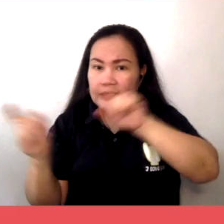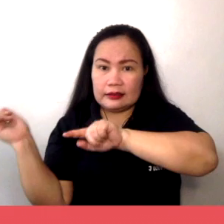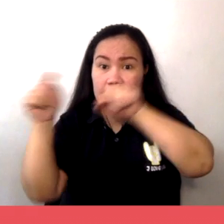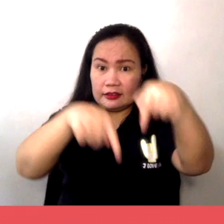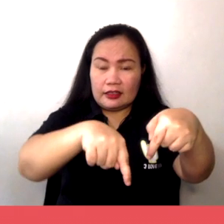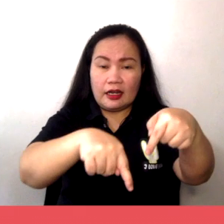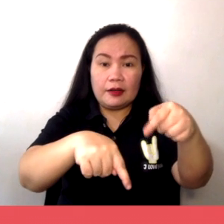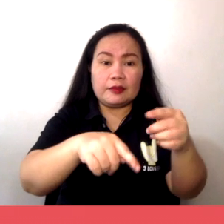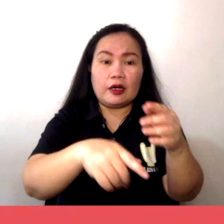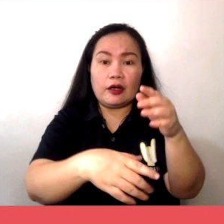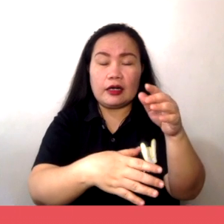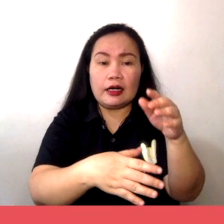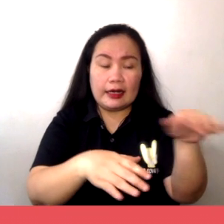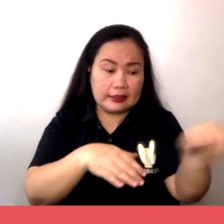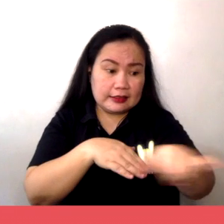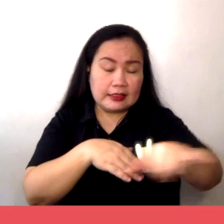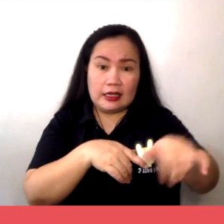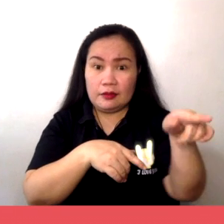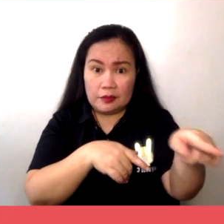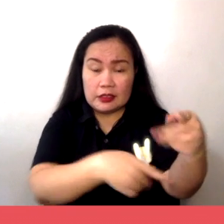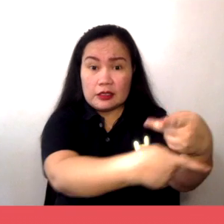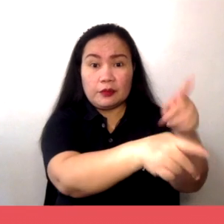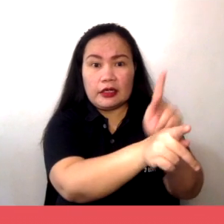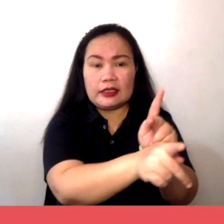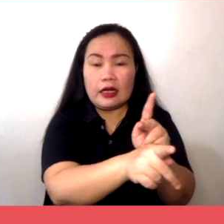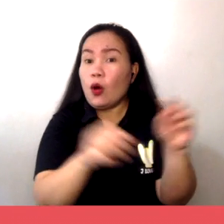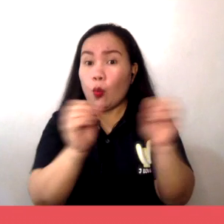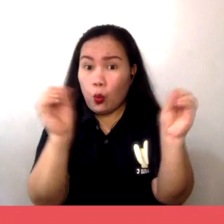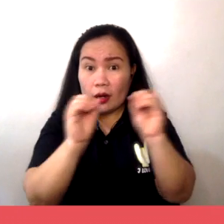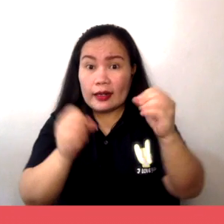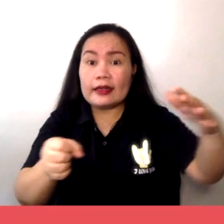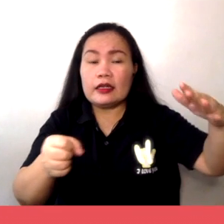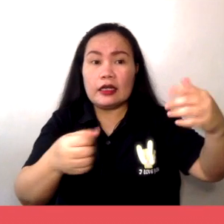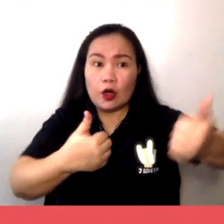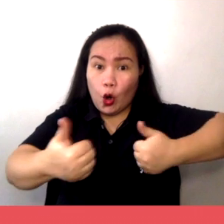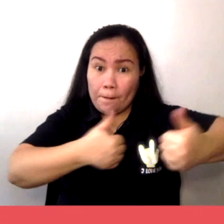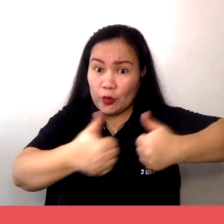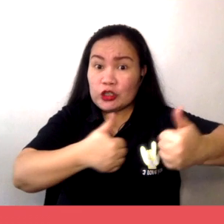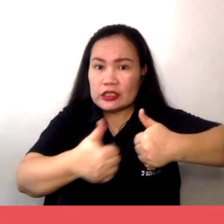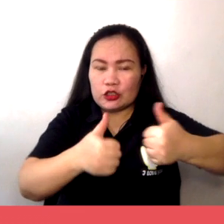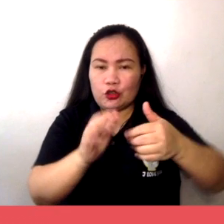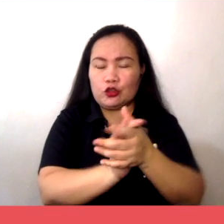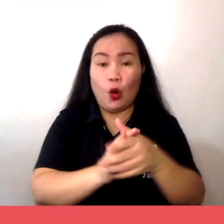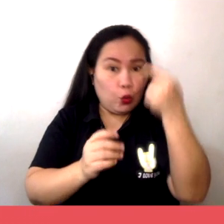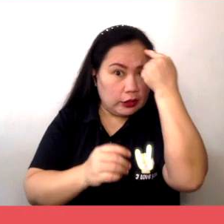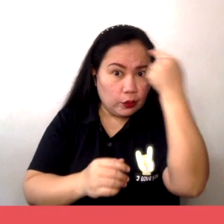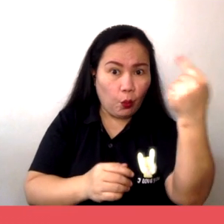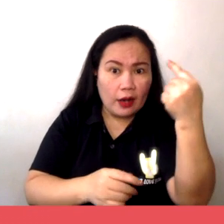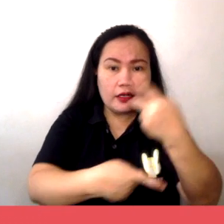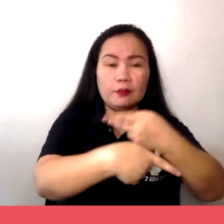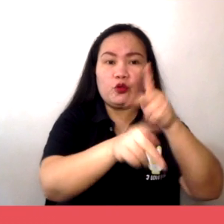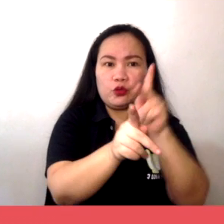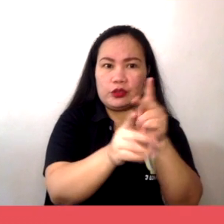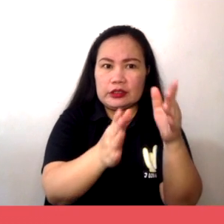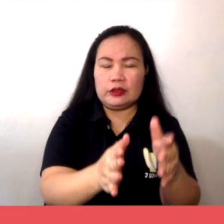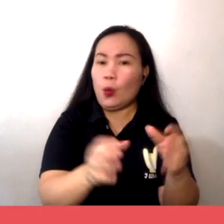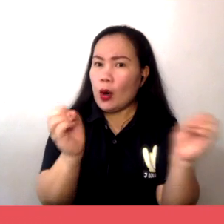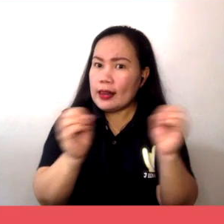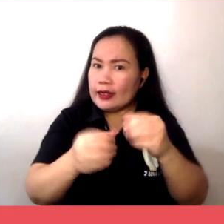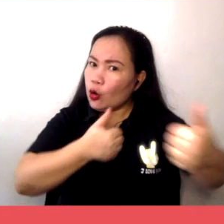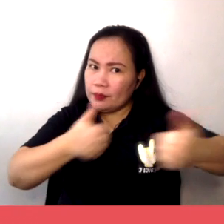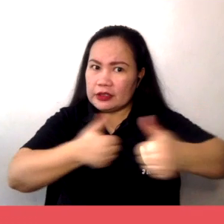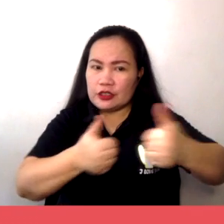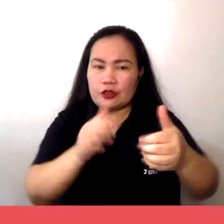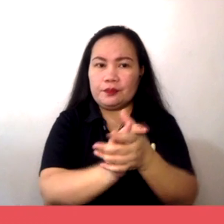industriya, nakapareha sa hanay ng produkto at servisyong nilikha ng mga monopolista. Kaugnay nito,